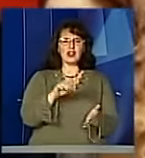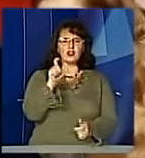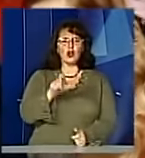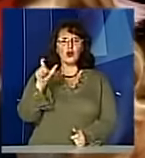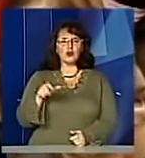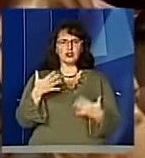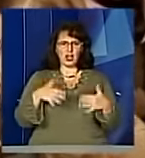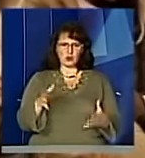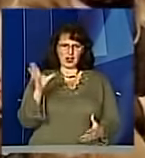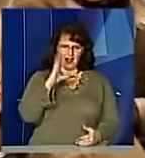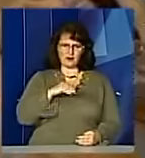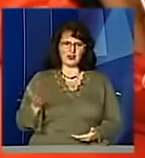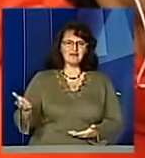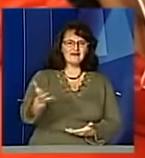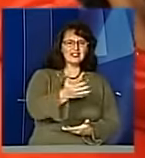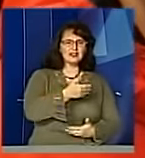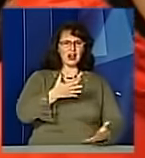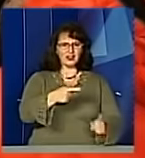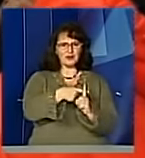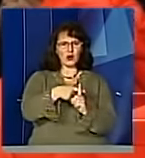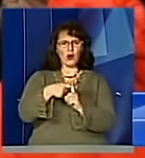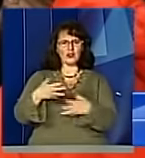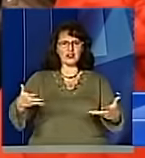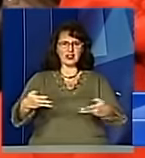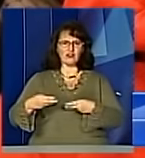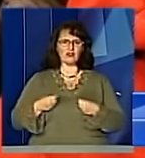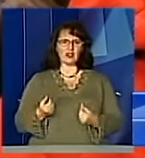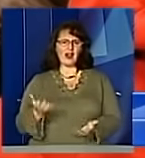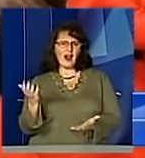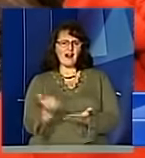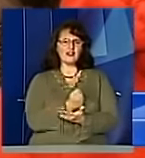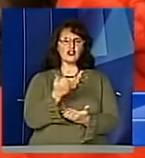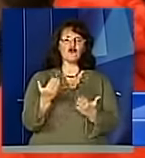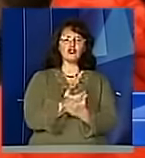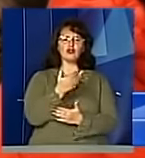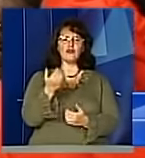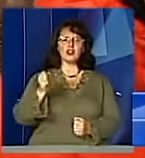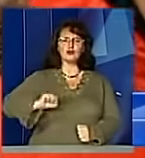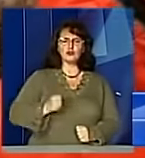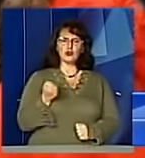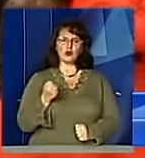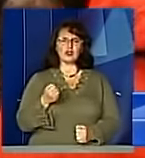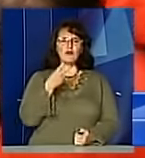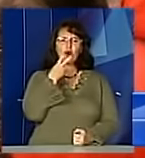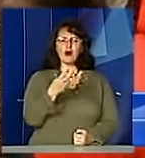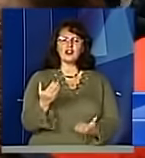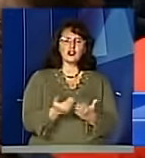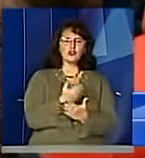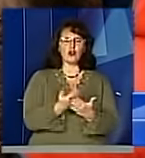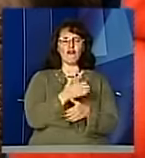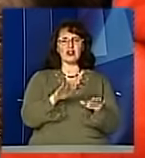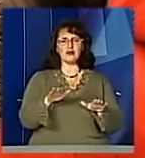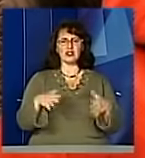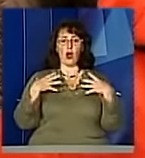зібрати колекцію позитивних вражень. Ми знайшли багато друзів нових, побачили багато нових місць. У Львові я